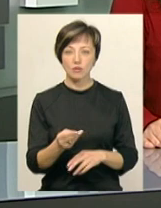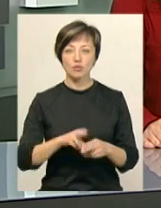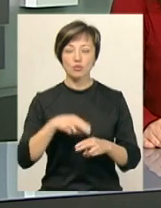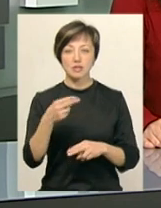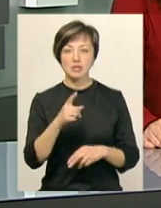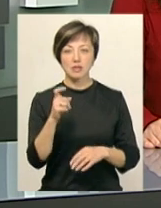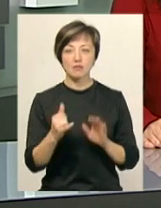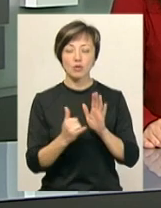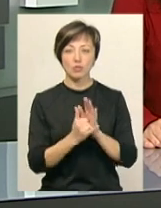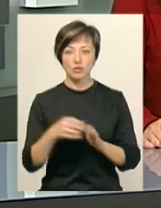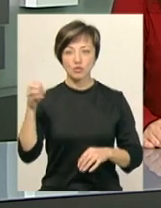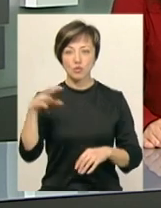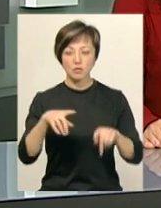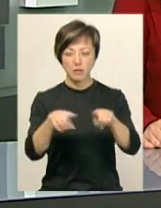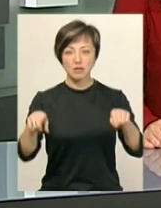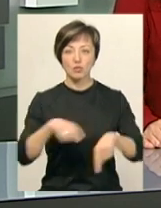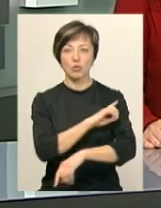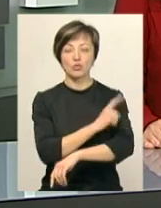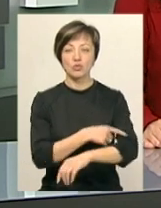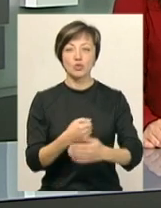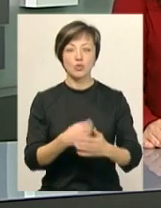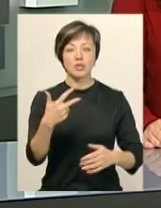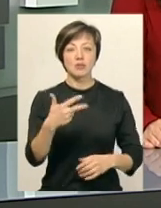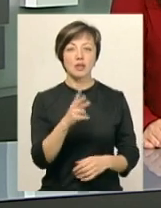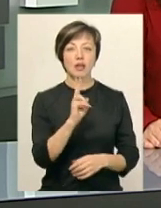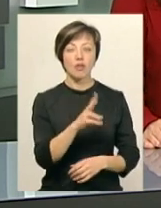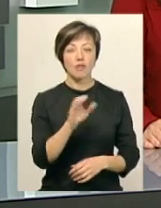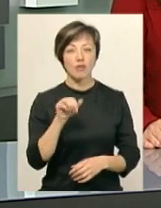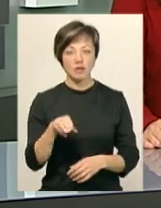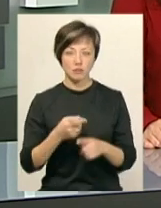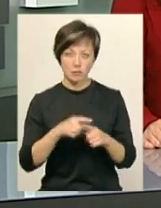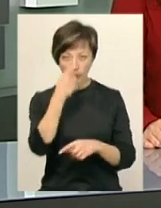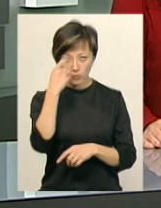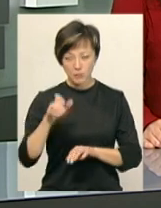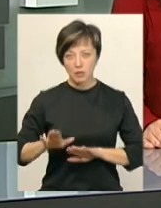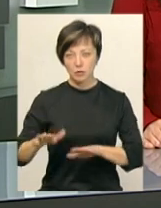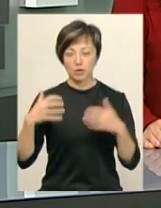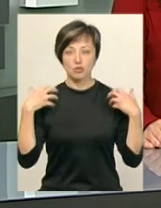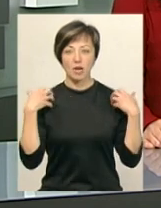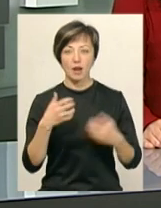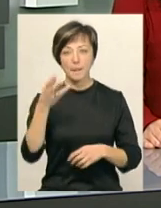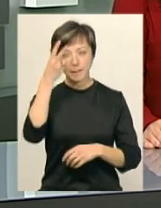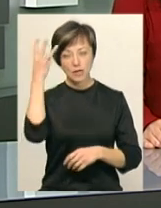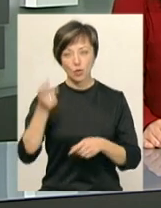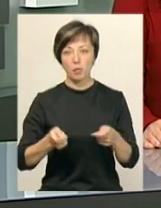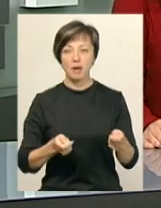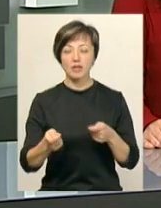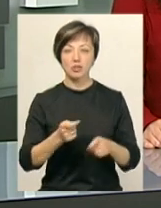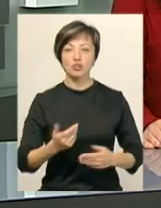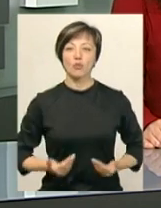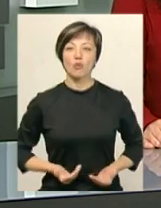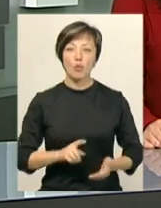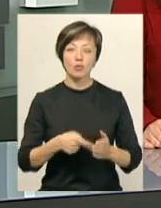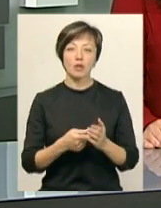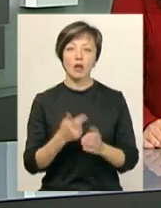відшкодування за встановлення сонячних пластин потужністю до 30 кВт. Про це повідомила заступник начальника Хмельницького управління житлово